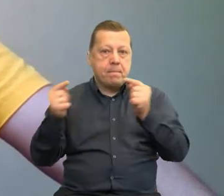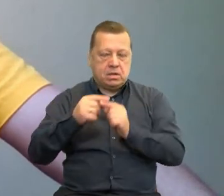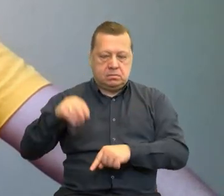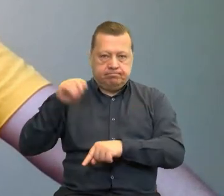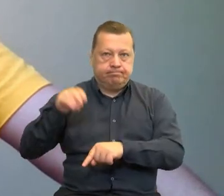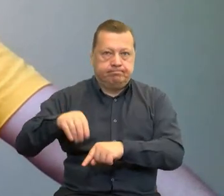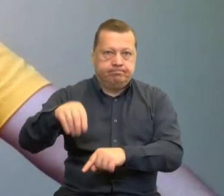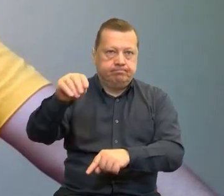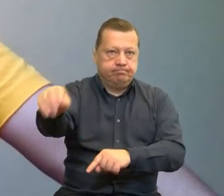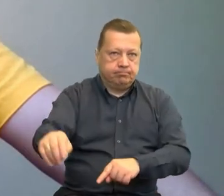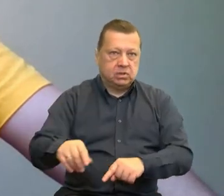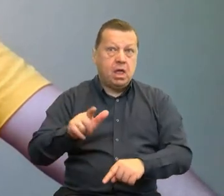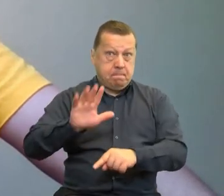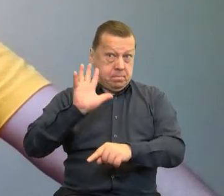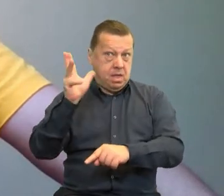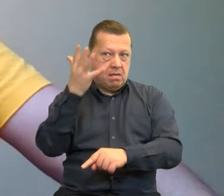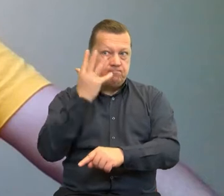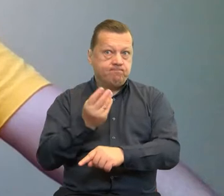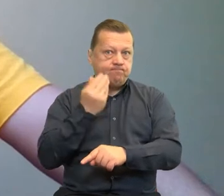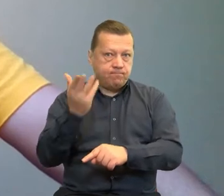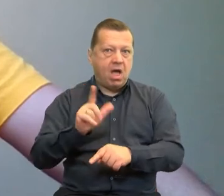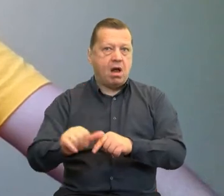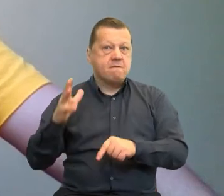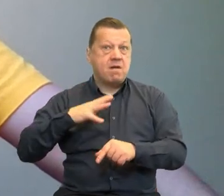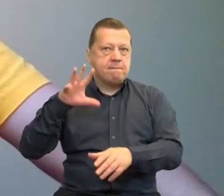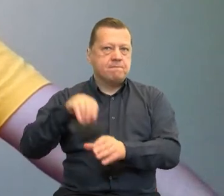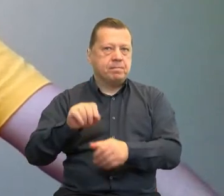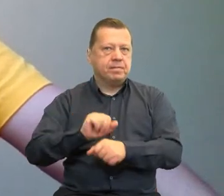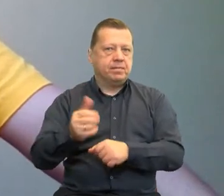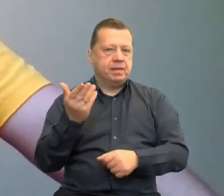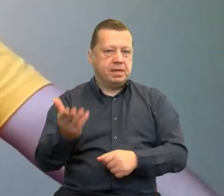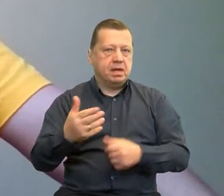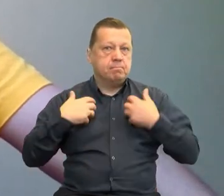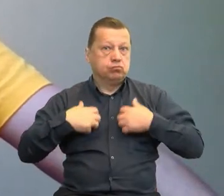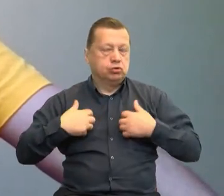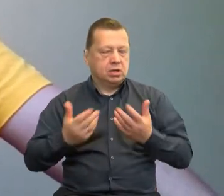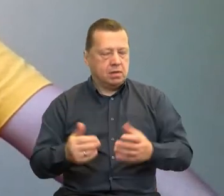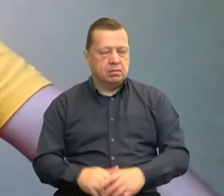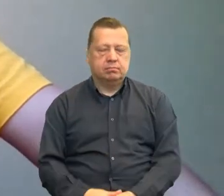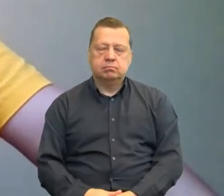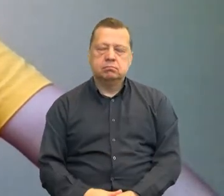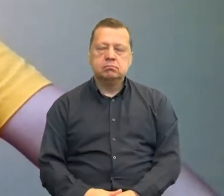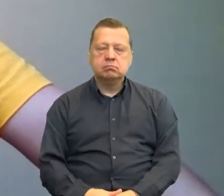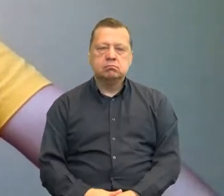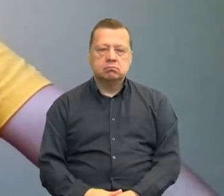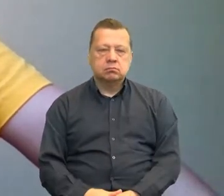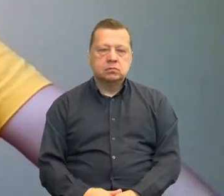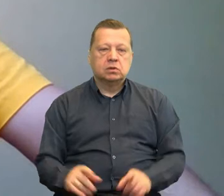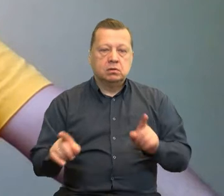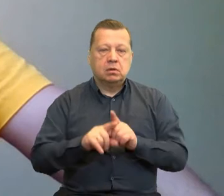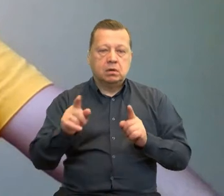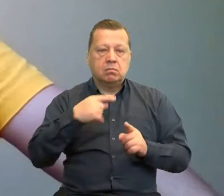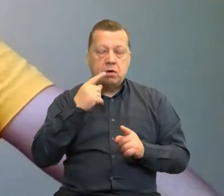krajobrazu, no ale też są wielką wartością przyrodniczą. Też zadrzewienia